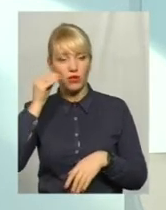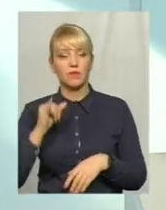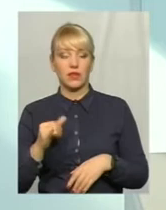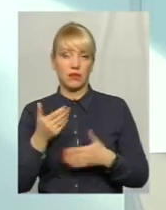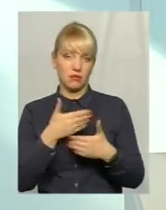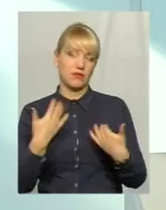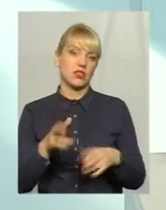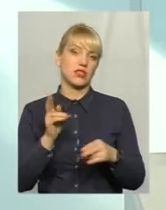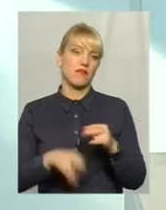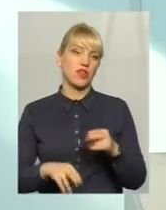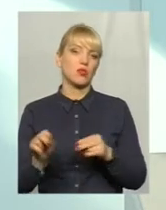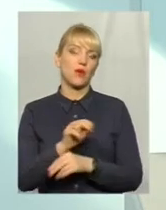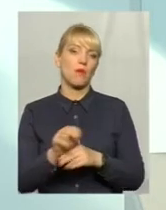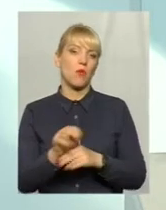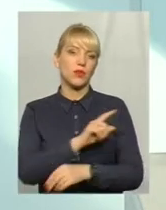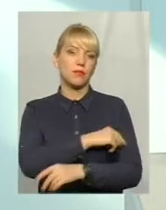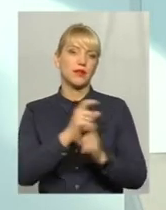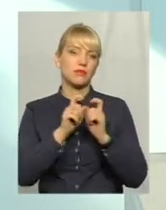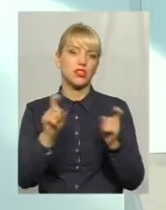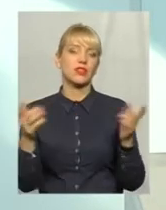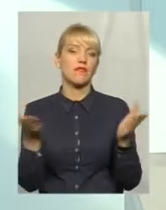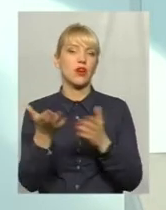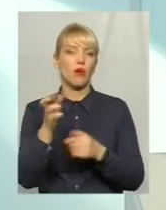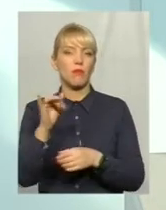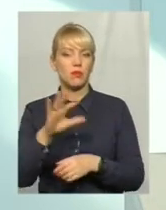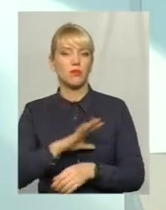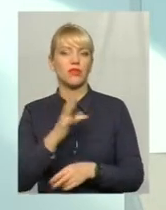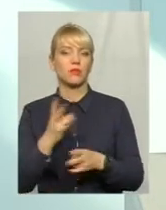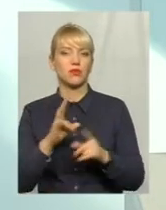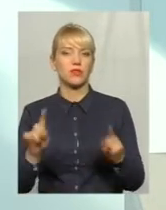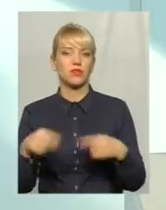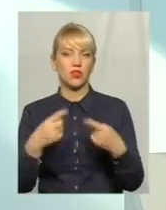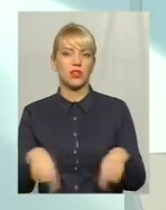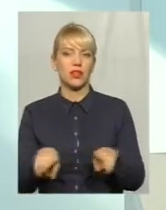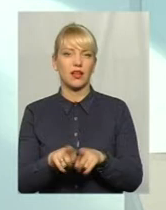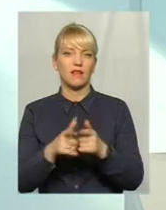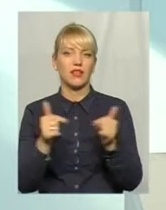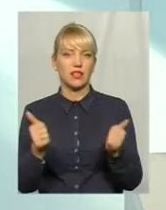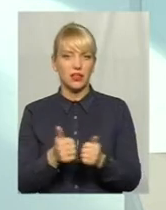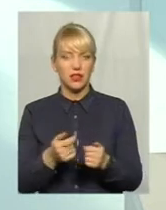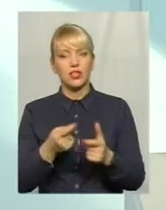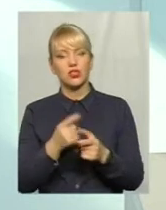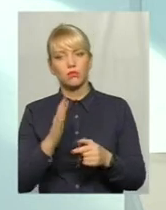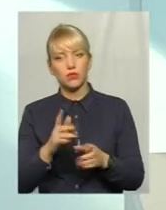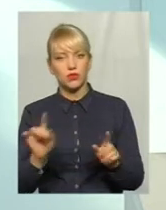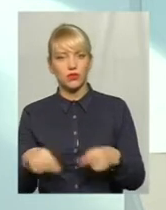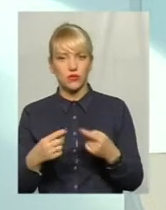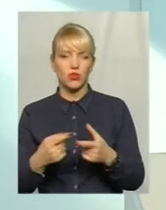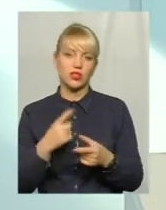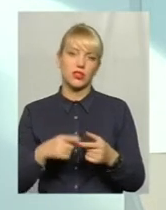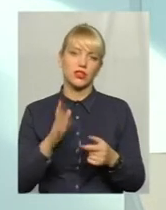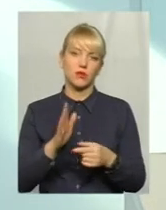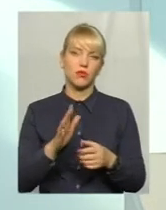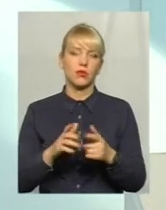завершуємо ремонт приміщення, в якому мало би бути створено це відділення. Чи воно буде створено, чи це все-таки буде